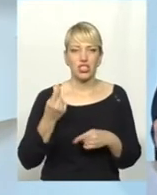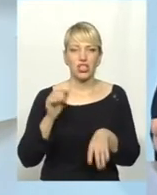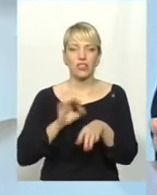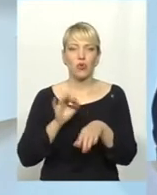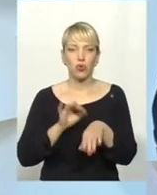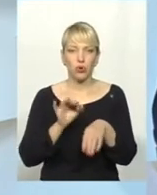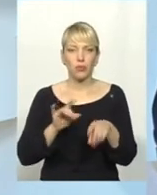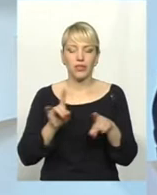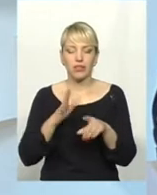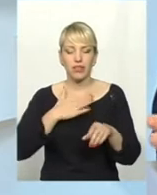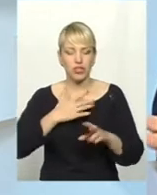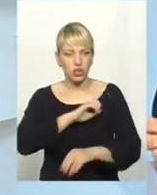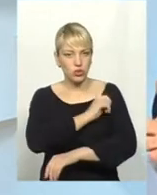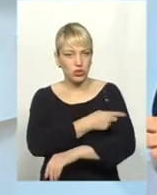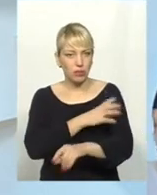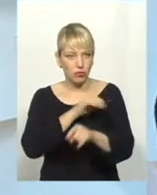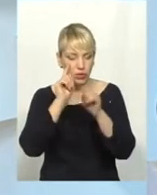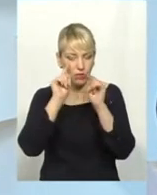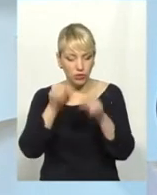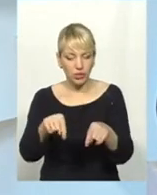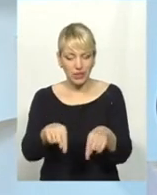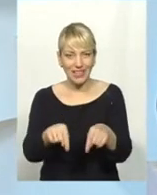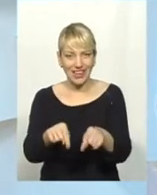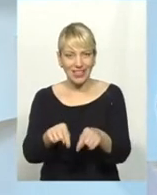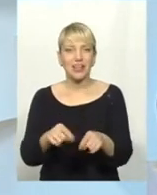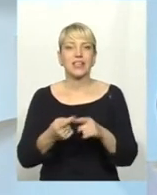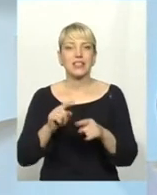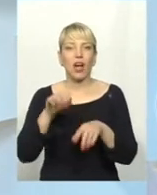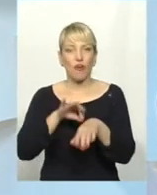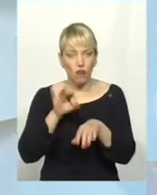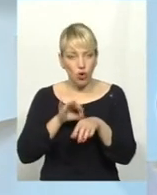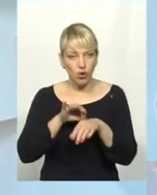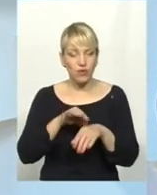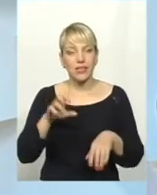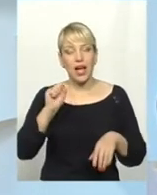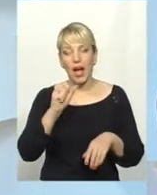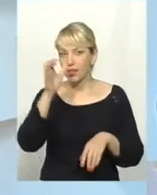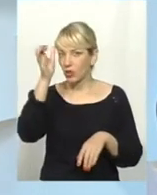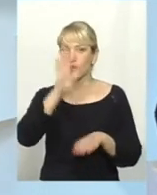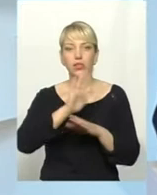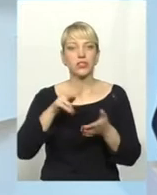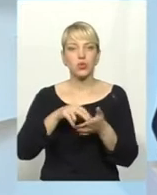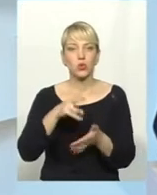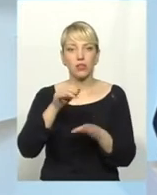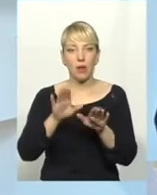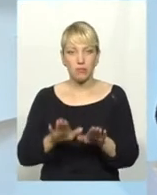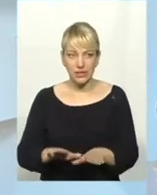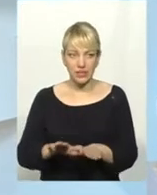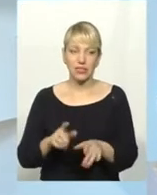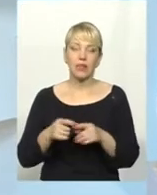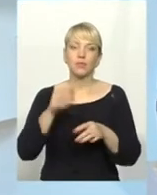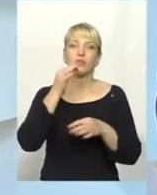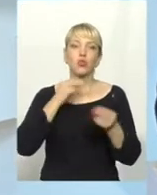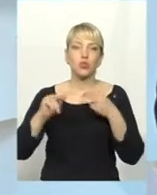засереджені в цьому колі захворювання. Але наука не стоїть на місці. У досконалі